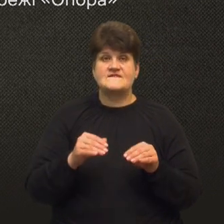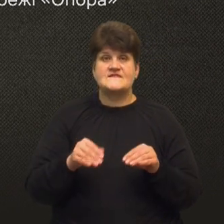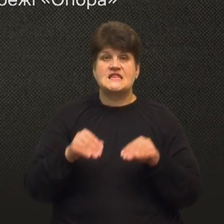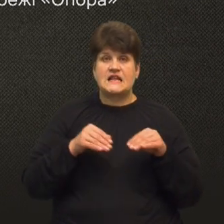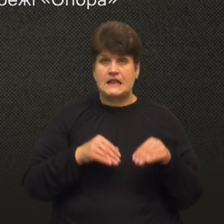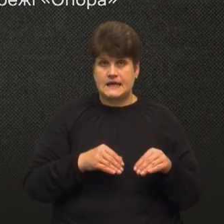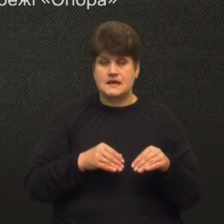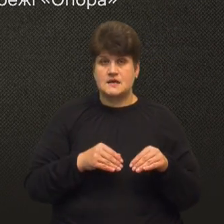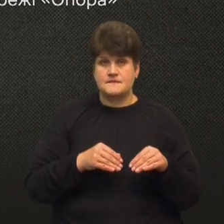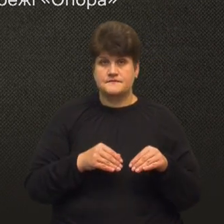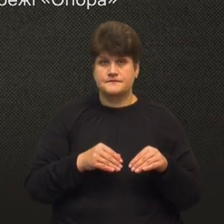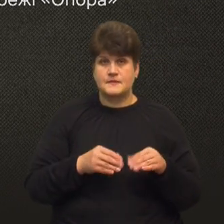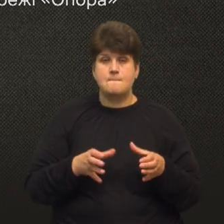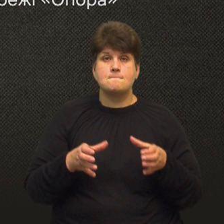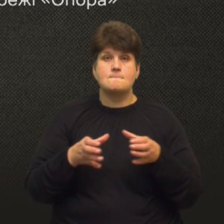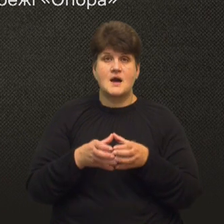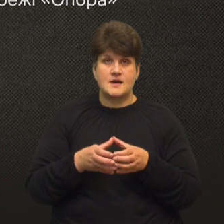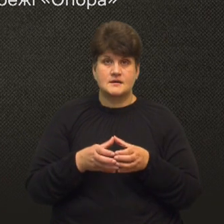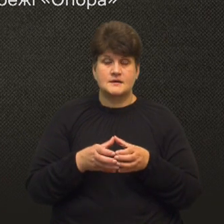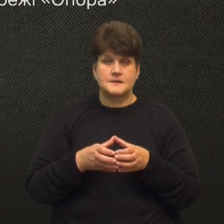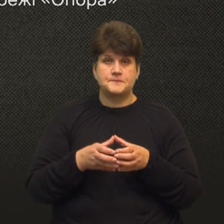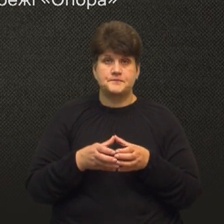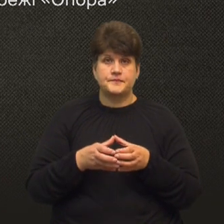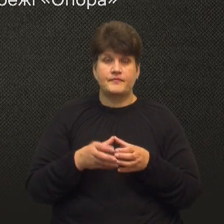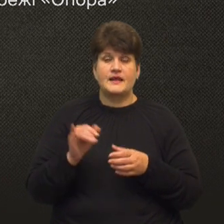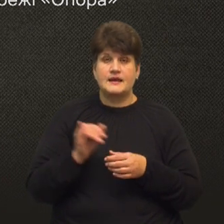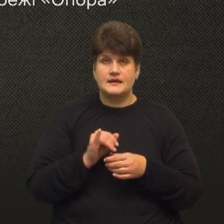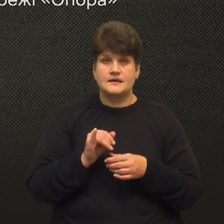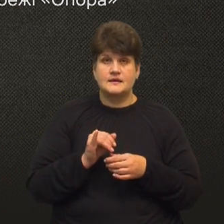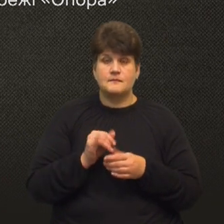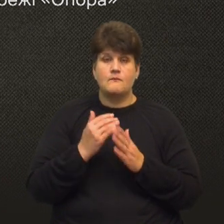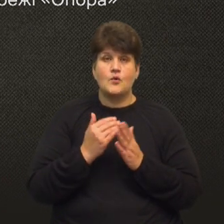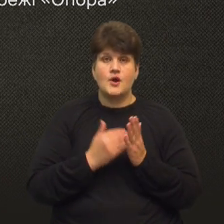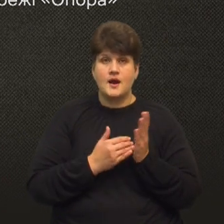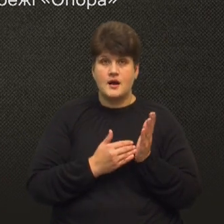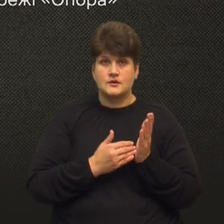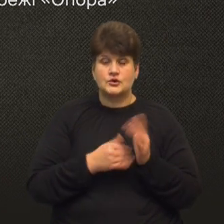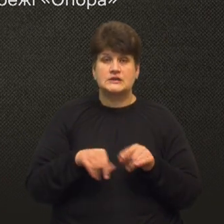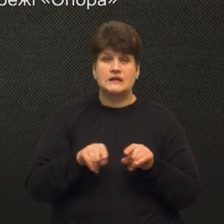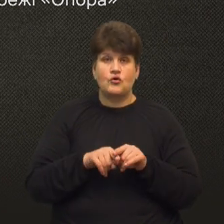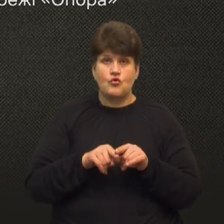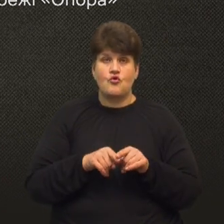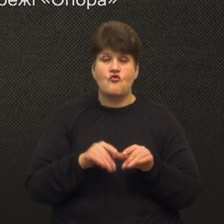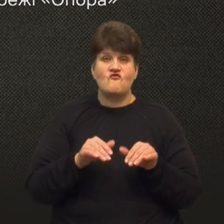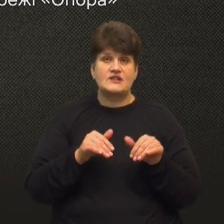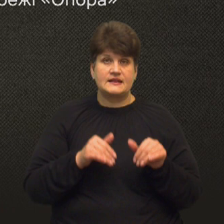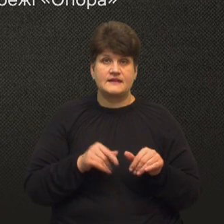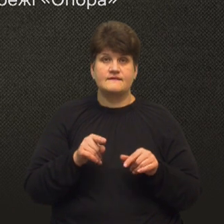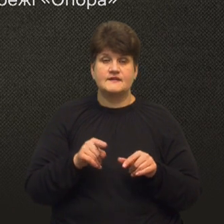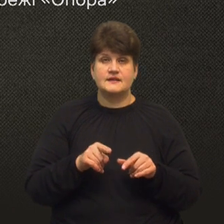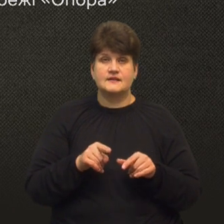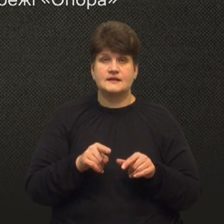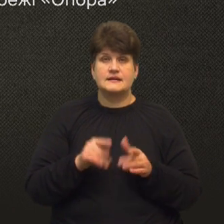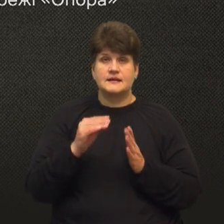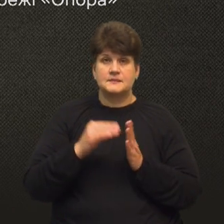партії. І порядок такого відкликання, він прописаний у